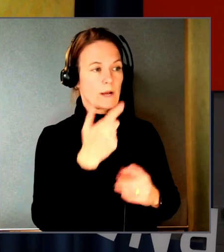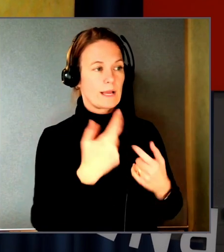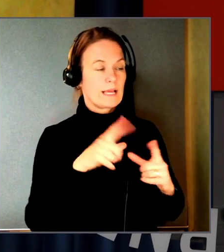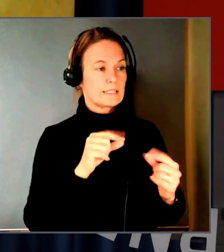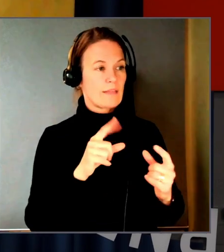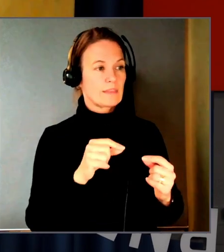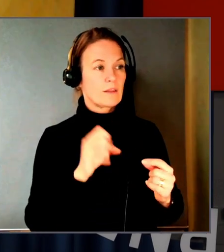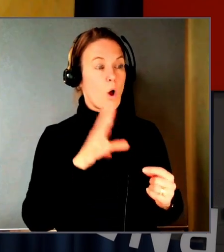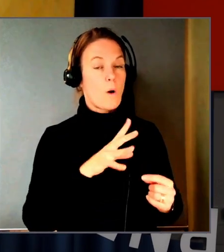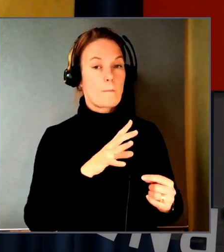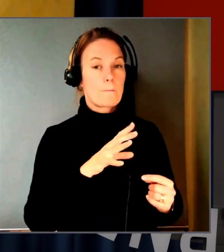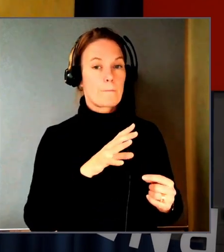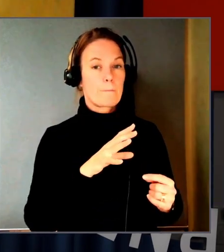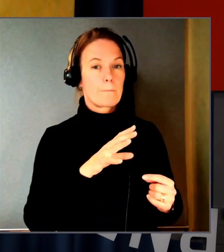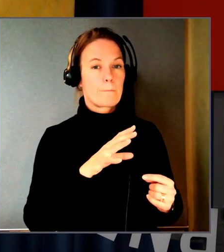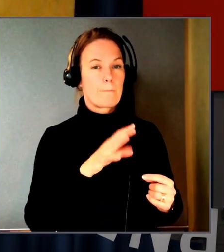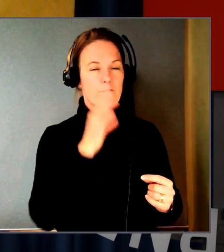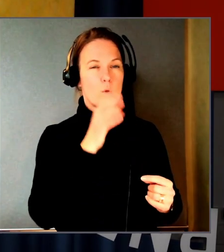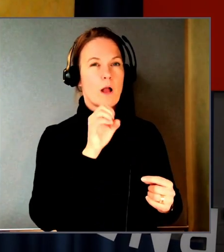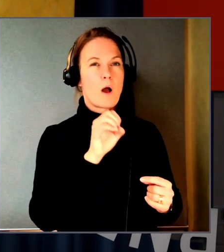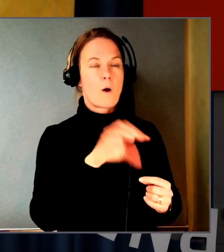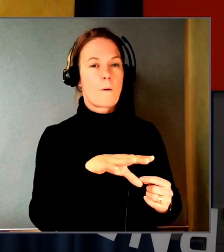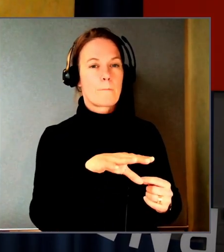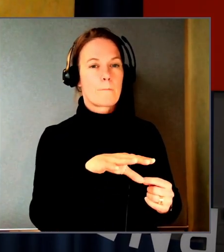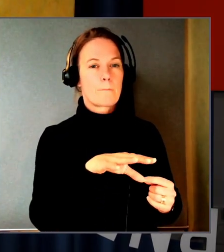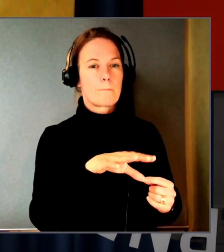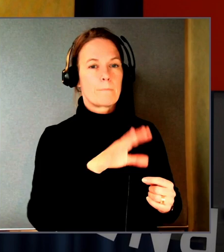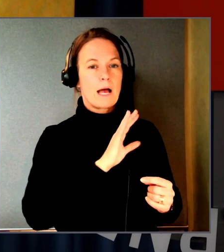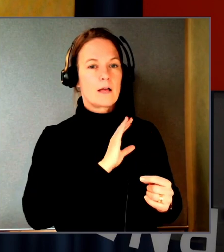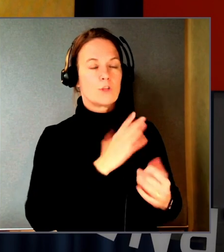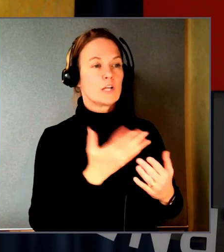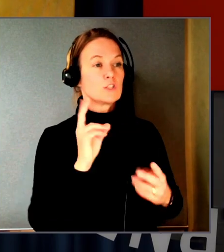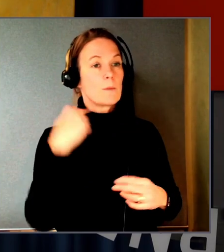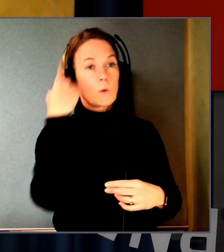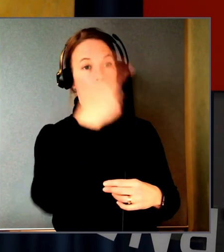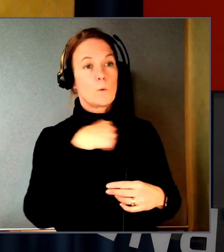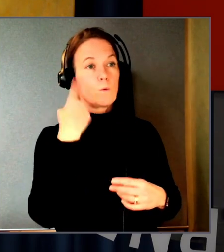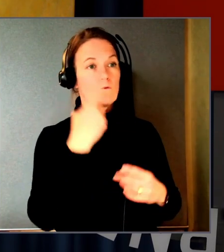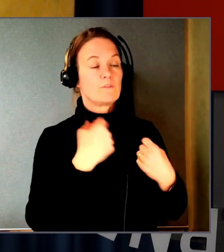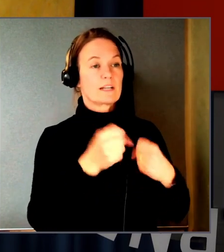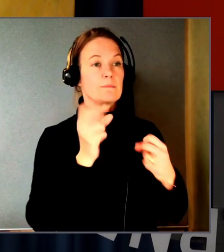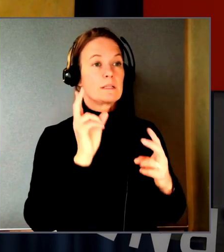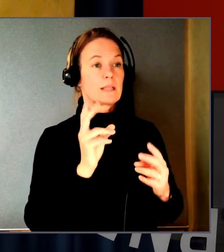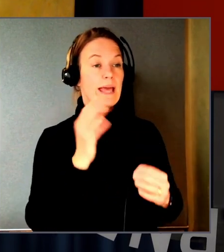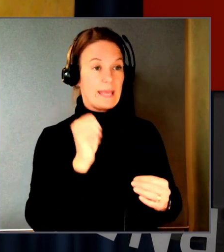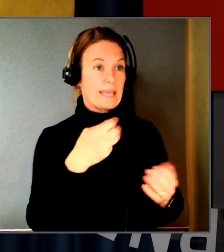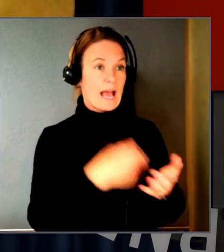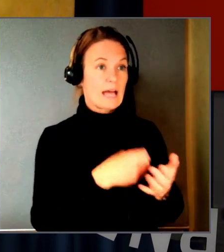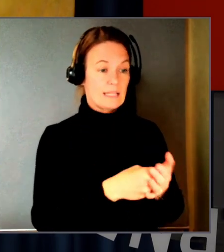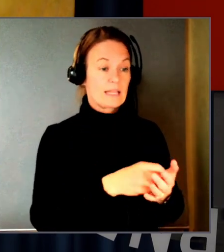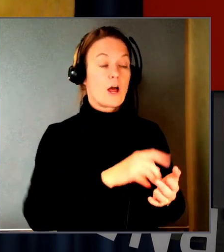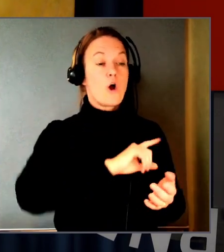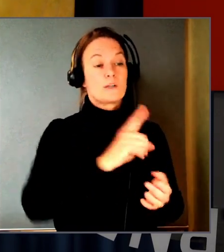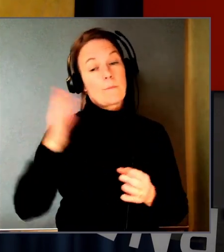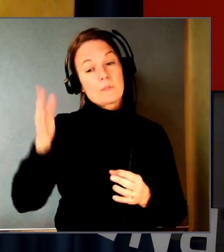Om man kommer till en... Vad är just frågan om man har... Inte som huvudverksamhet e-handel utan man har en annan verksamhet och sen så har man e-handel på